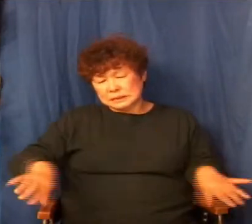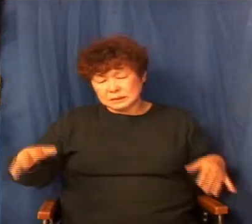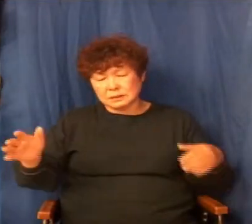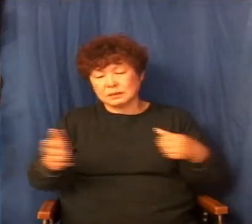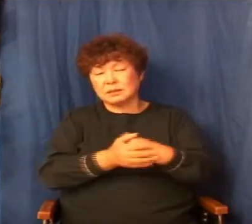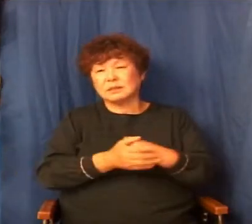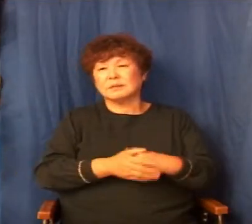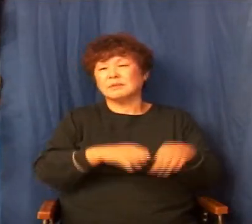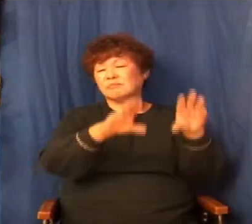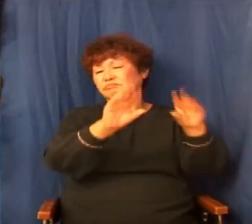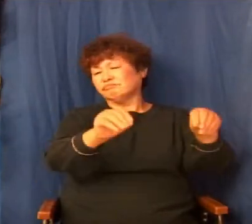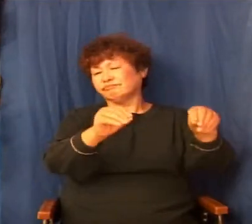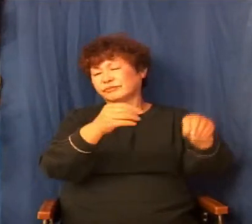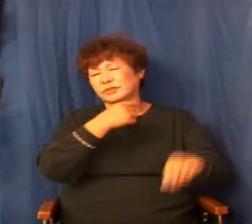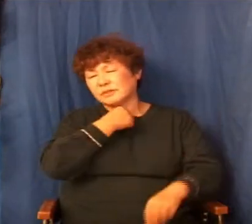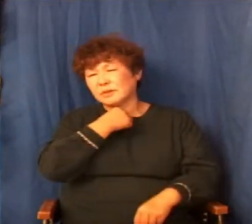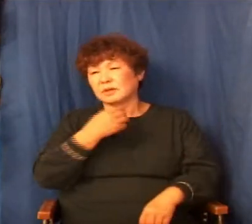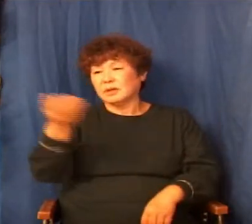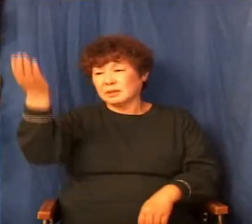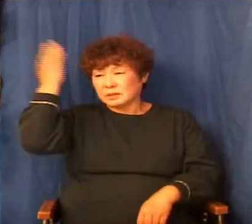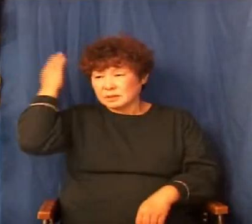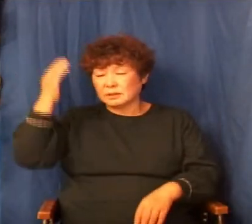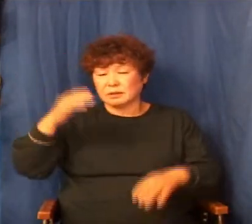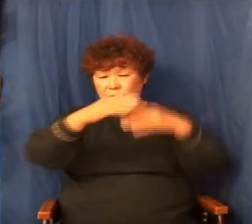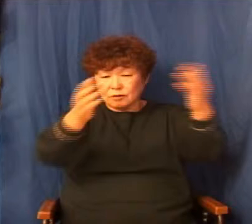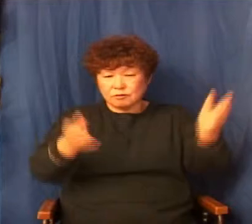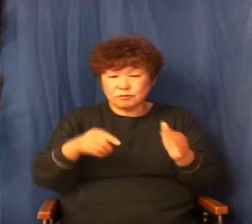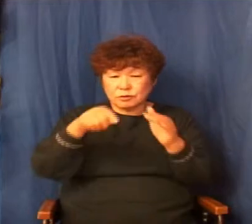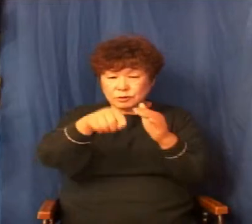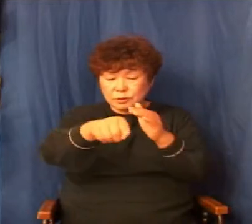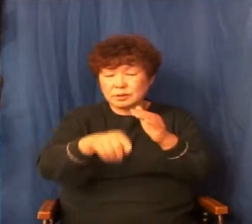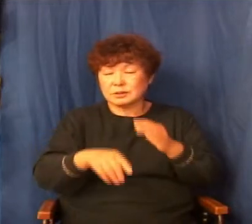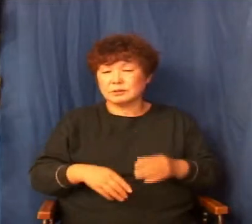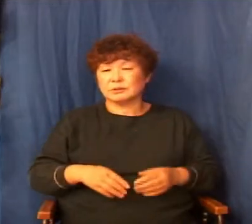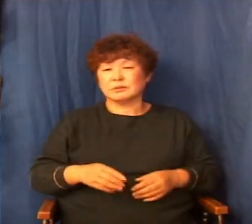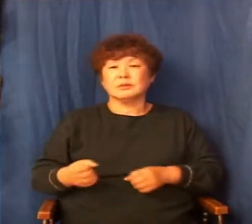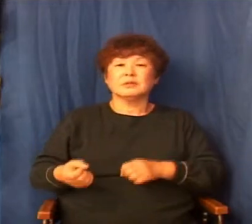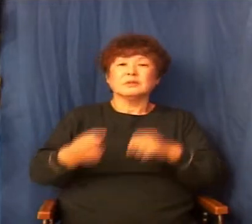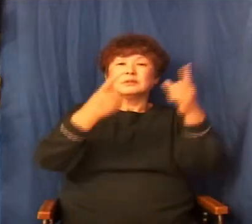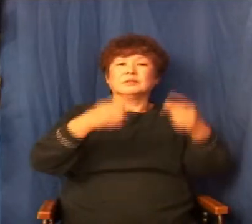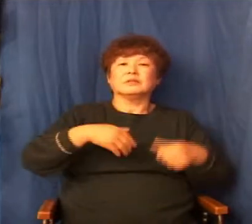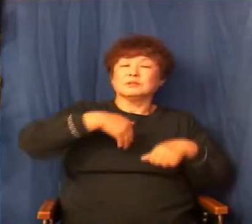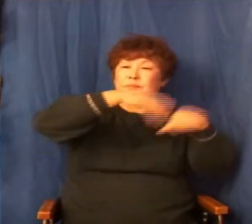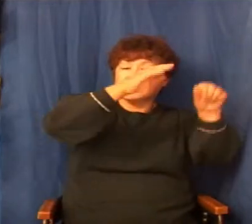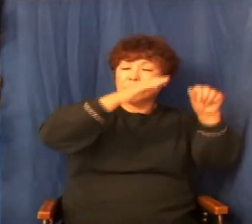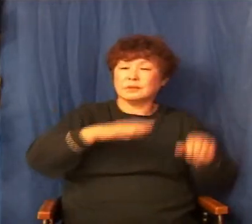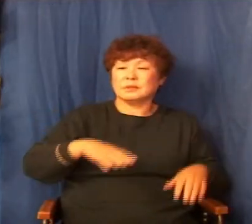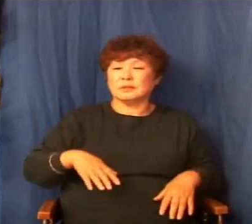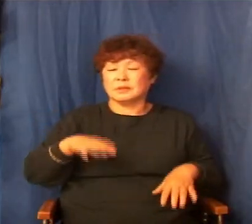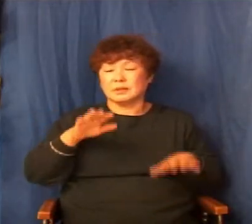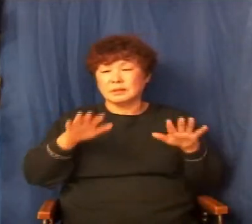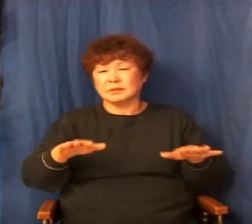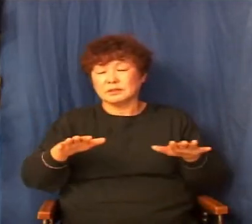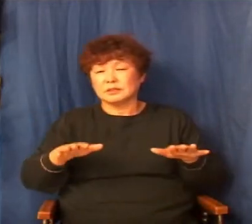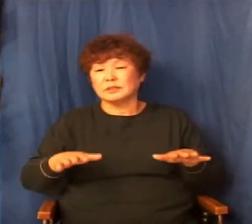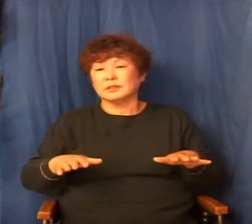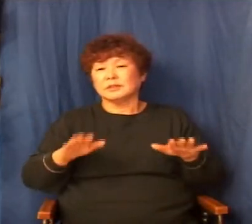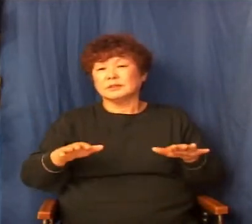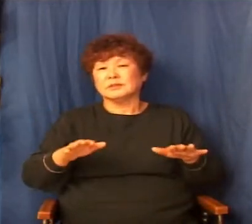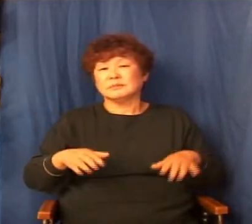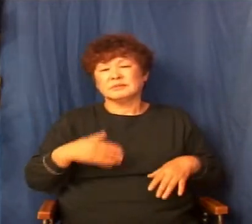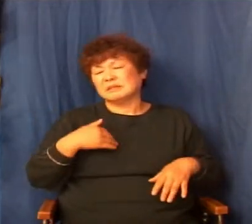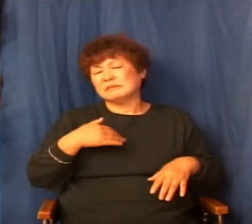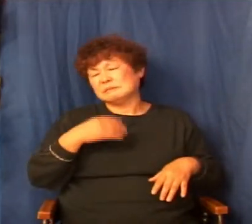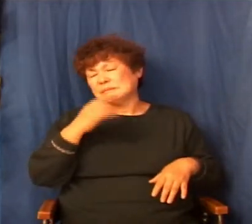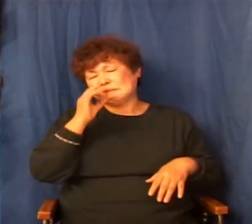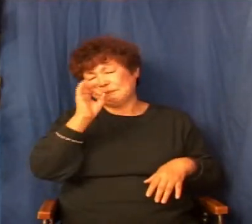그동안 지난번에도 봐줬는데 계속 나를 죽이겠다고 하면 나도 할 수 없지. 그러고서 만약에 손을 댔더라면 여러분